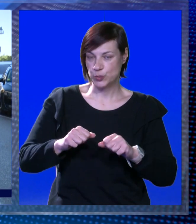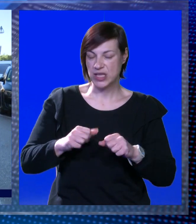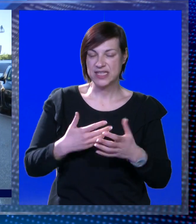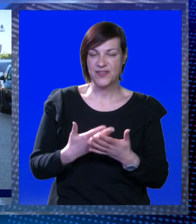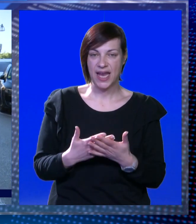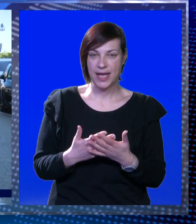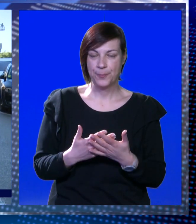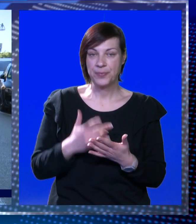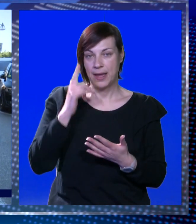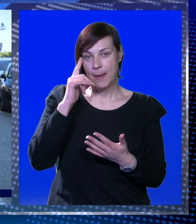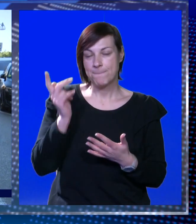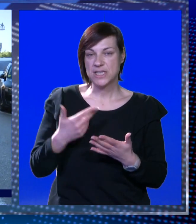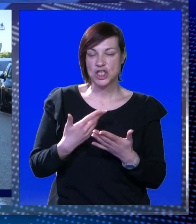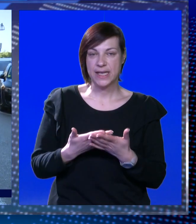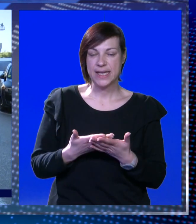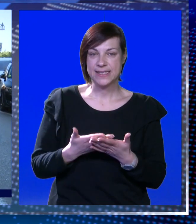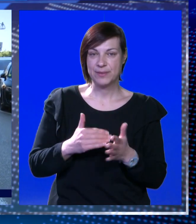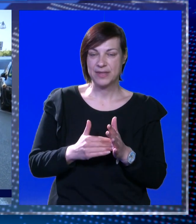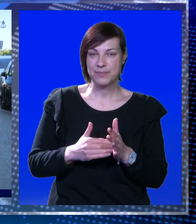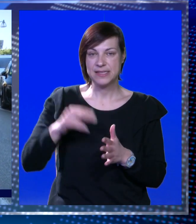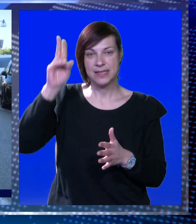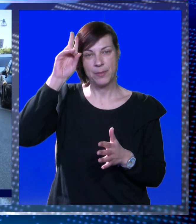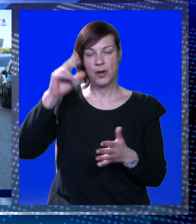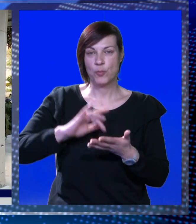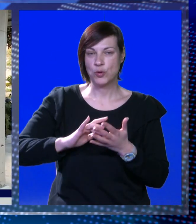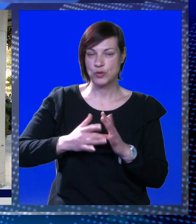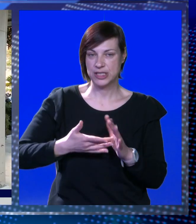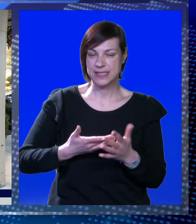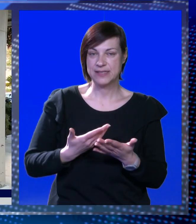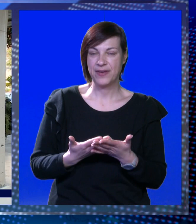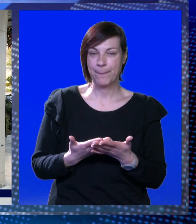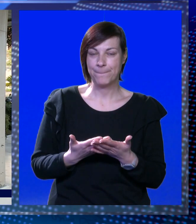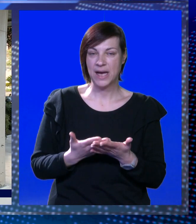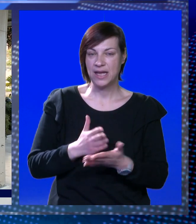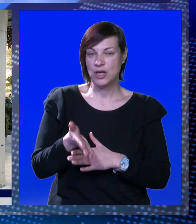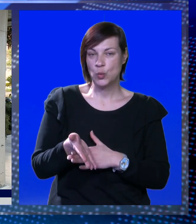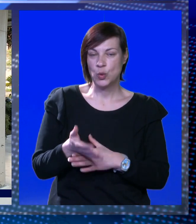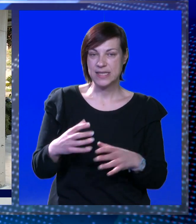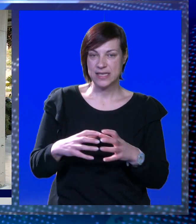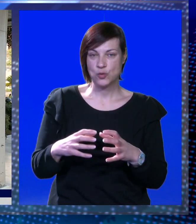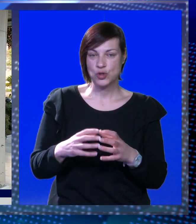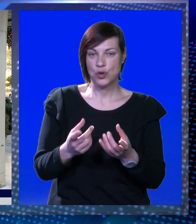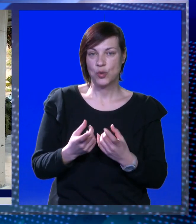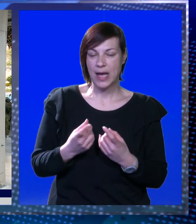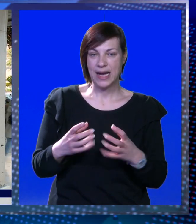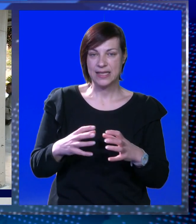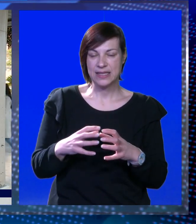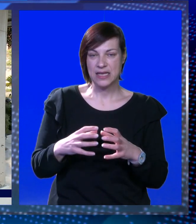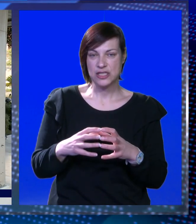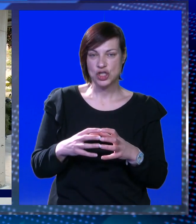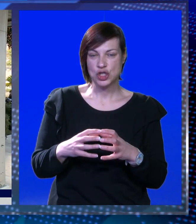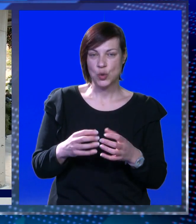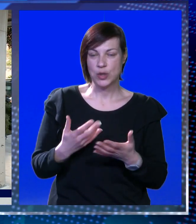i gospodarstvenike. Mišljenja sam da bi se trebalo omogućiti svima ulazak u zonu, ali da taj